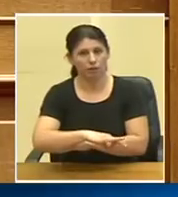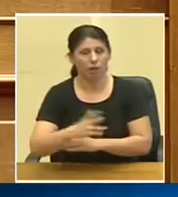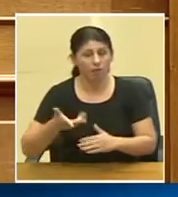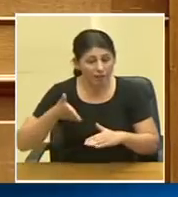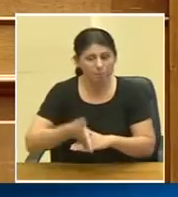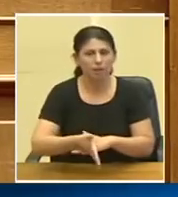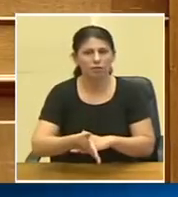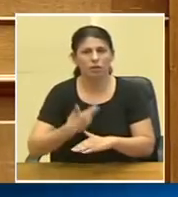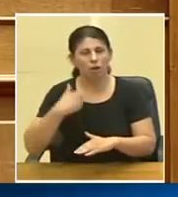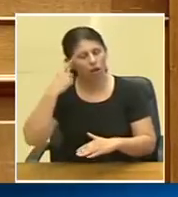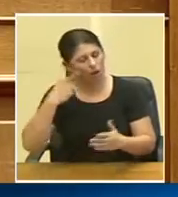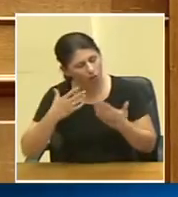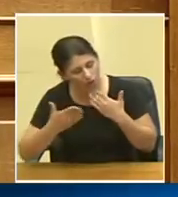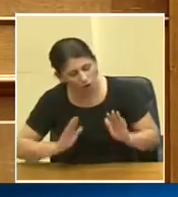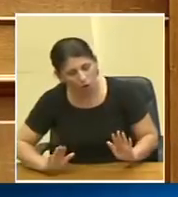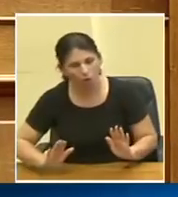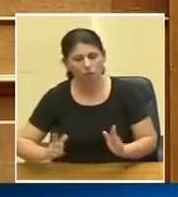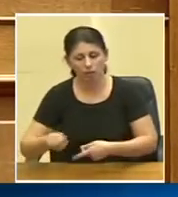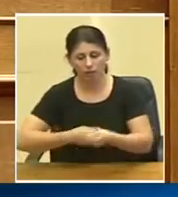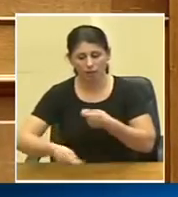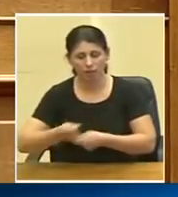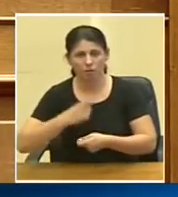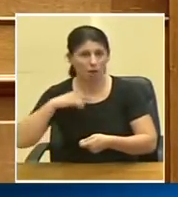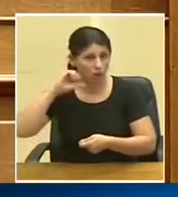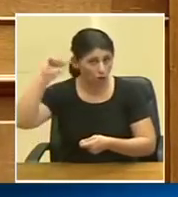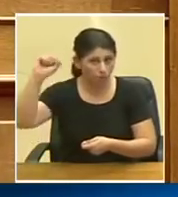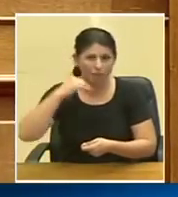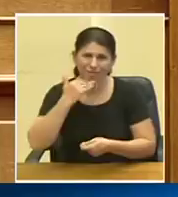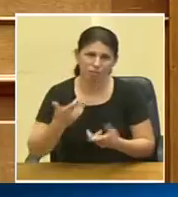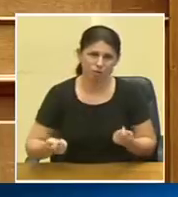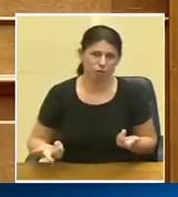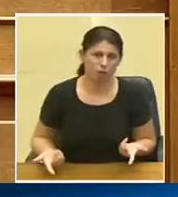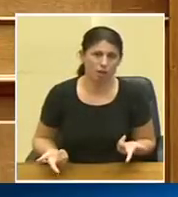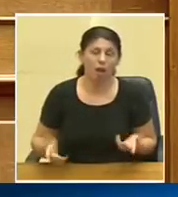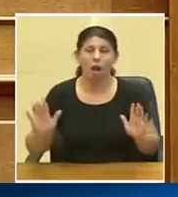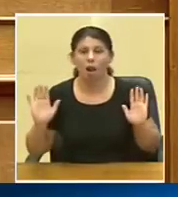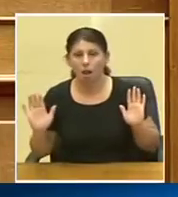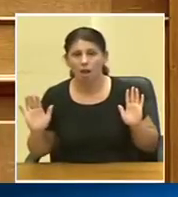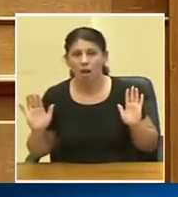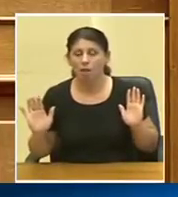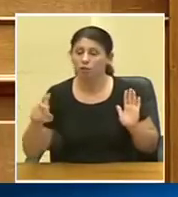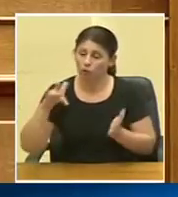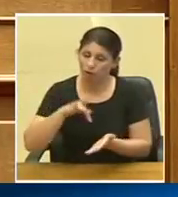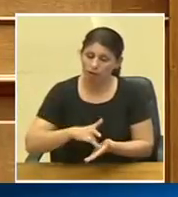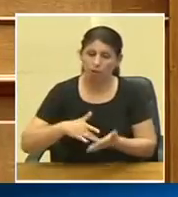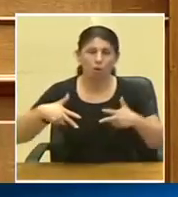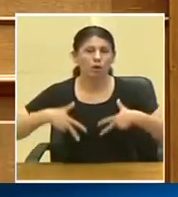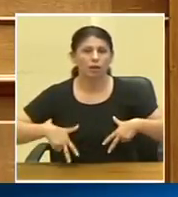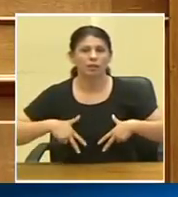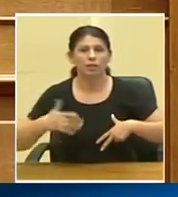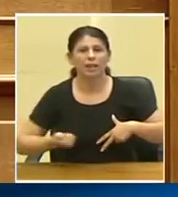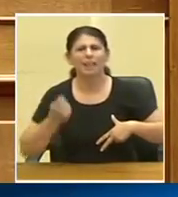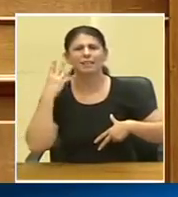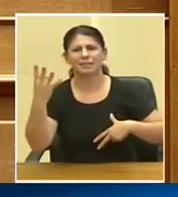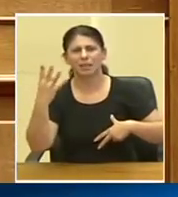εγώ κατανοώ ότι διαχειριζόμενος χρεοκοπία δεν μπορείς να το κάνεις όμως το κεντρικό κράτος είναι για να κάνει τέσσερις